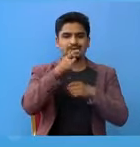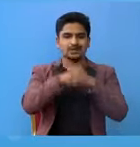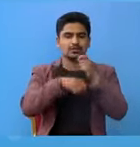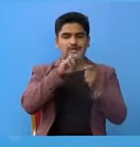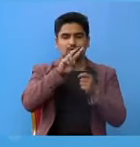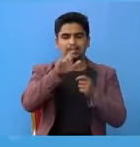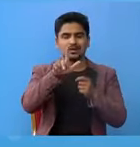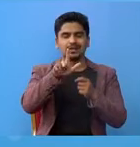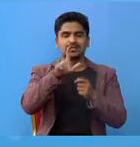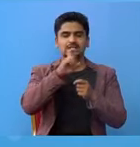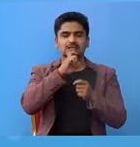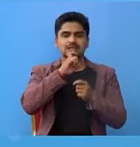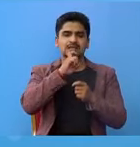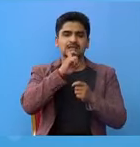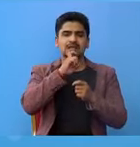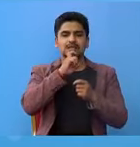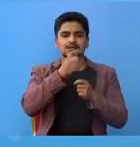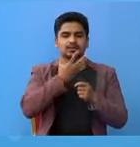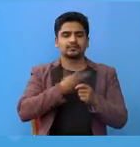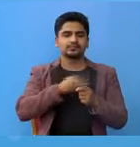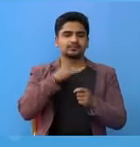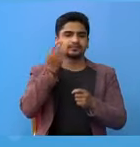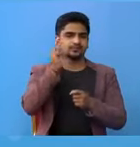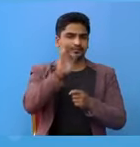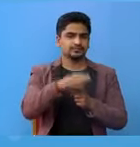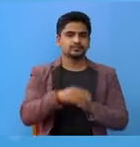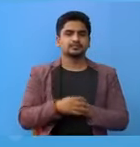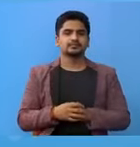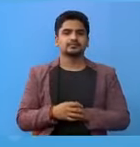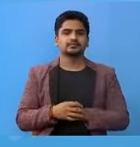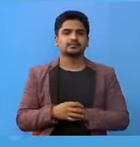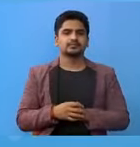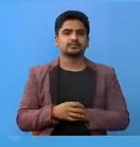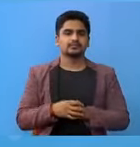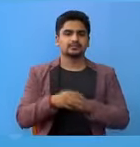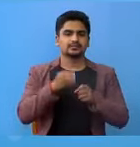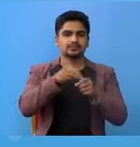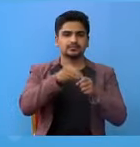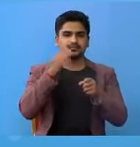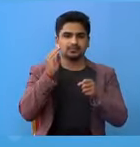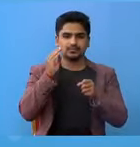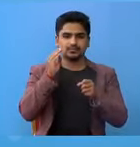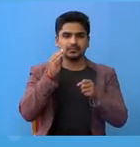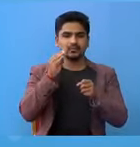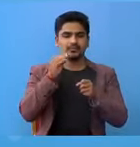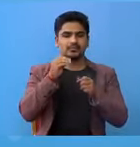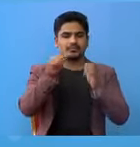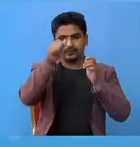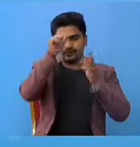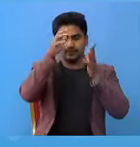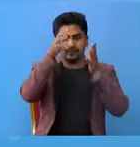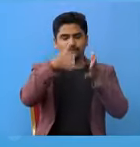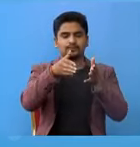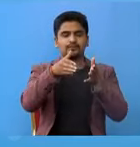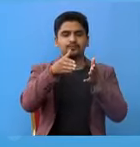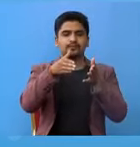श निधन वायको चा धनुषा जिल्ला जनकपूर